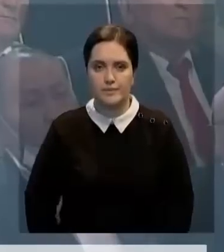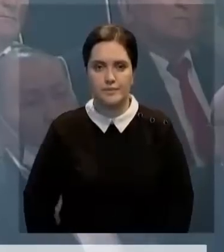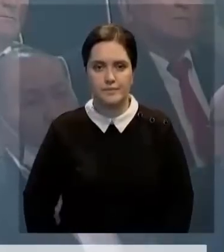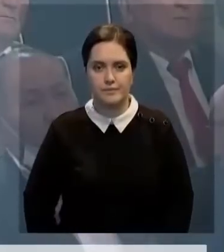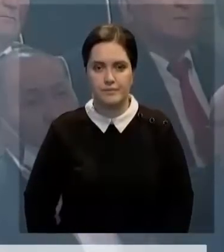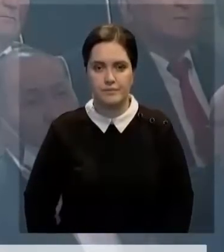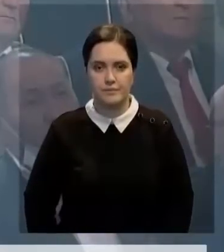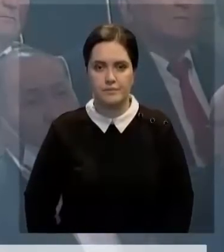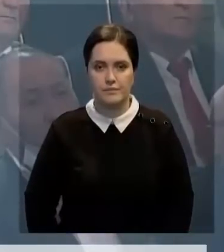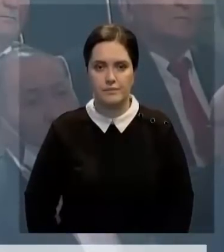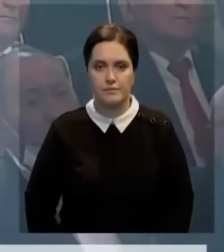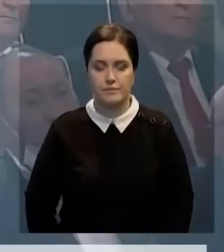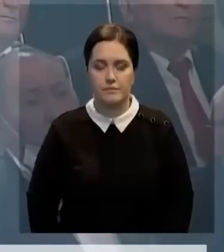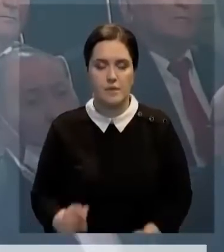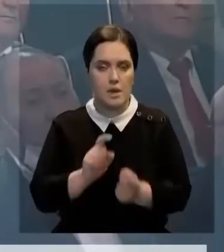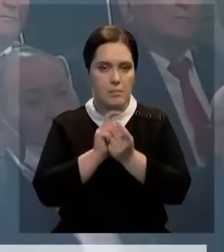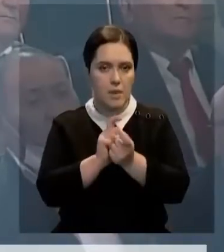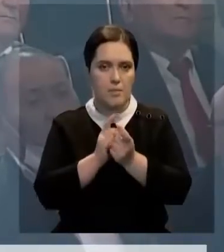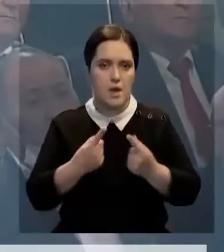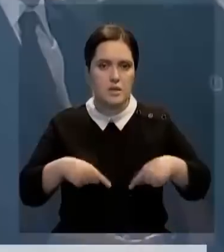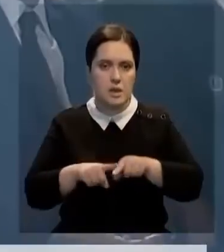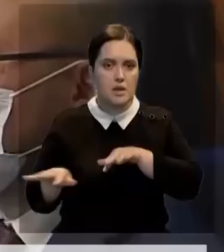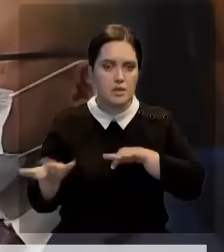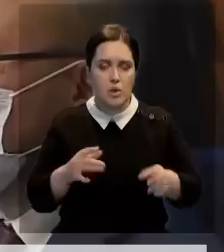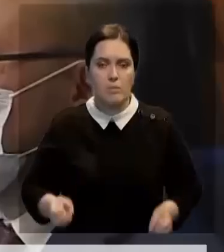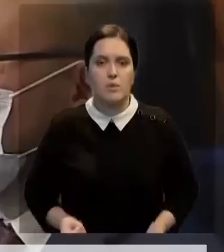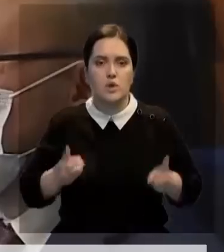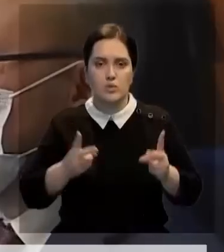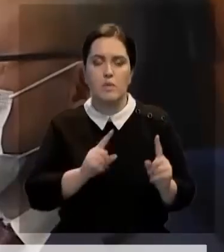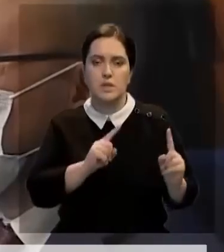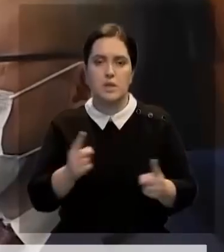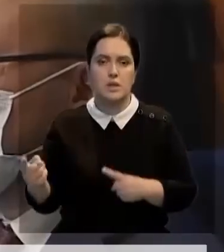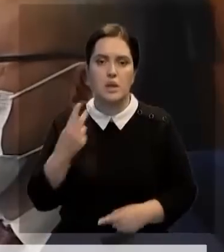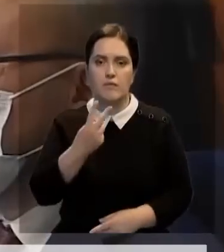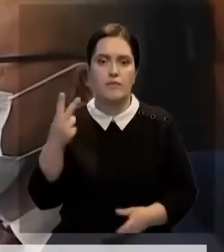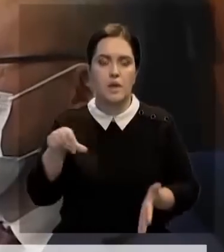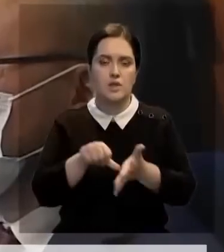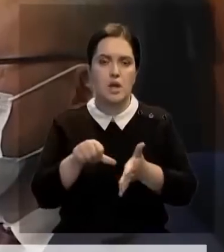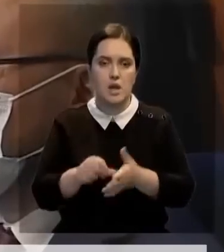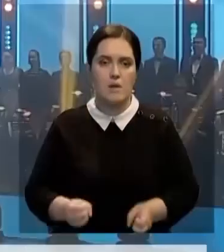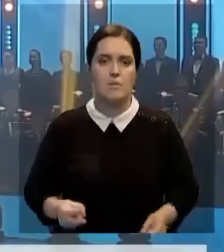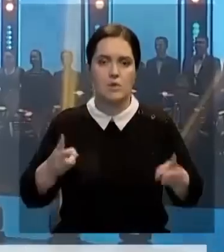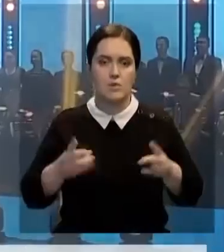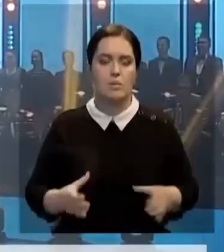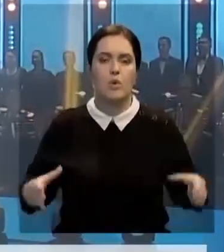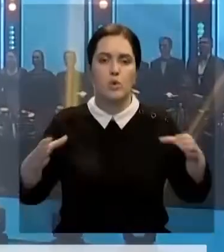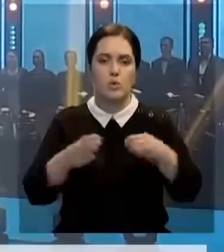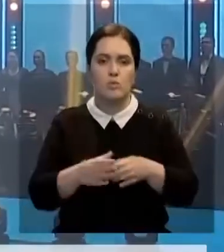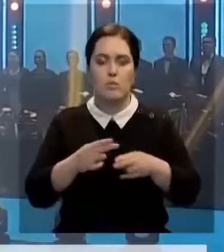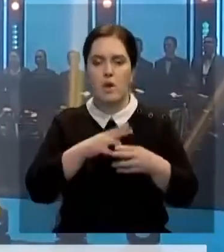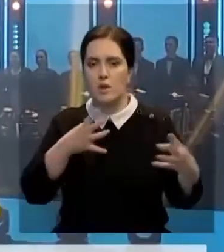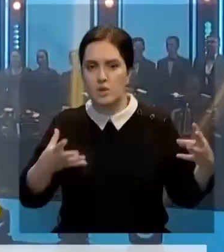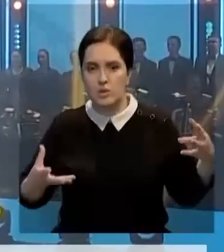Усиленно ведется борьба с организованной преступностью. Задержаны 22 члена бандформирования. В результате